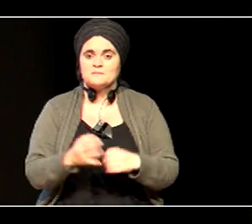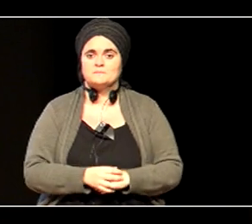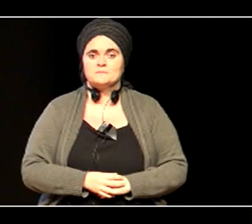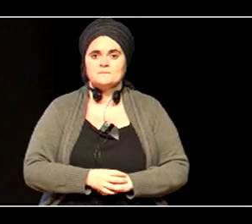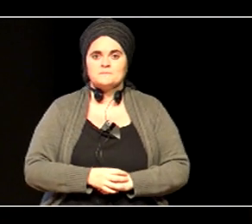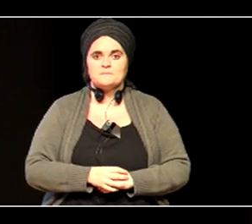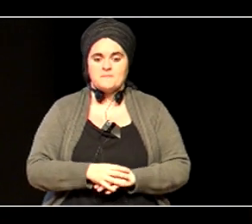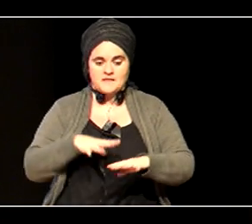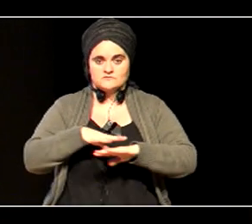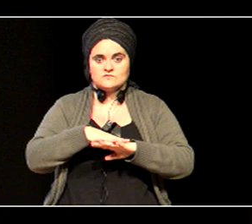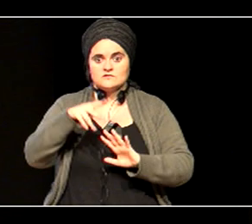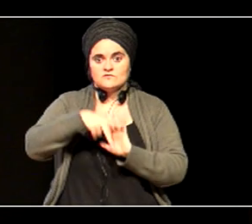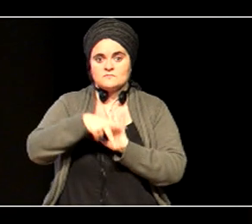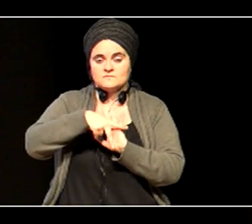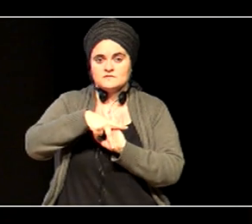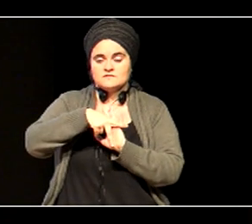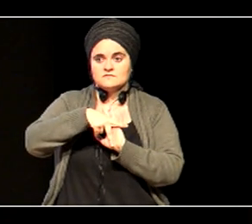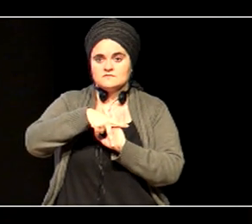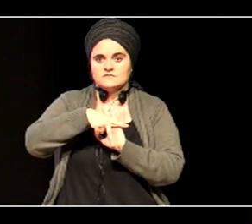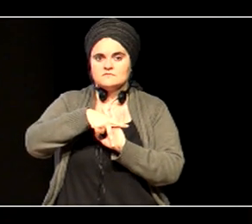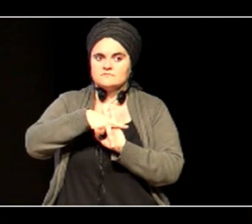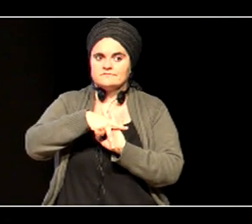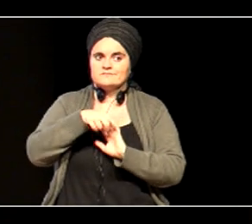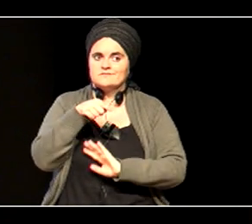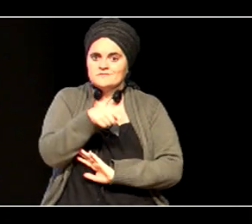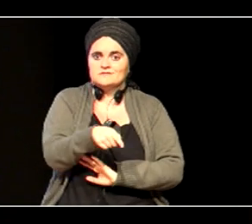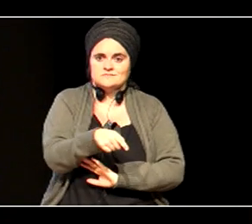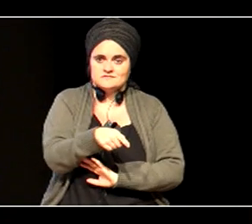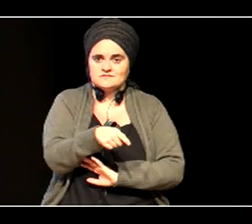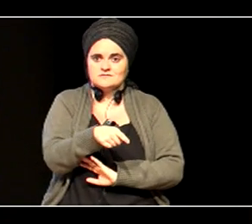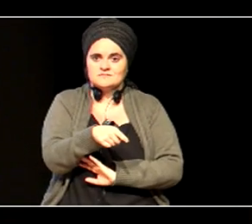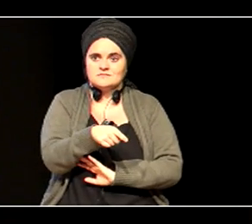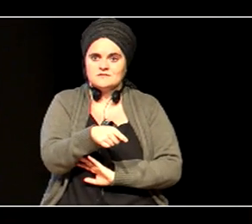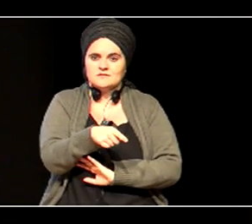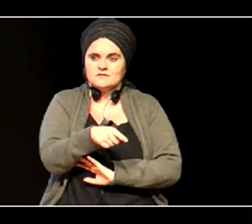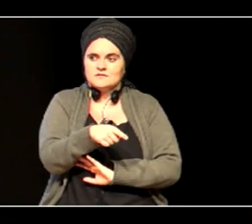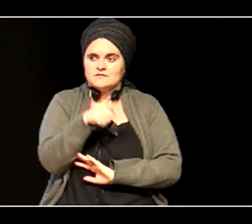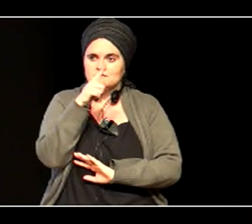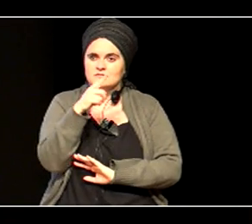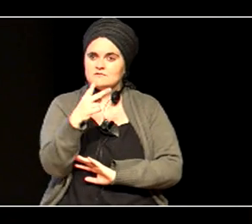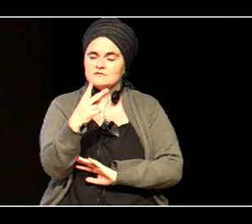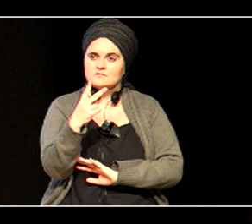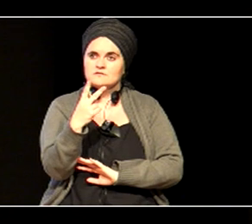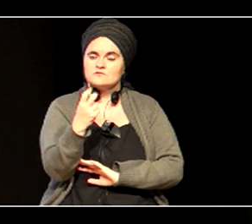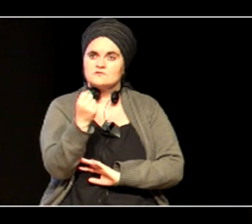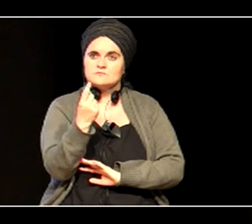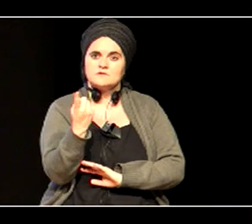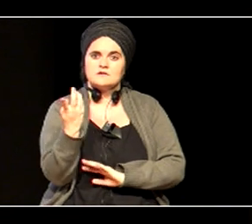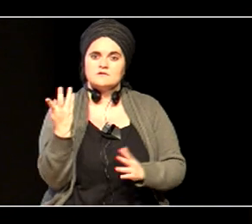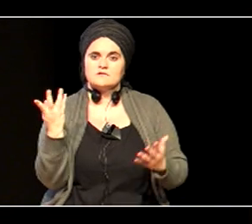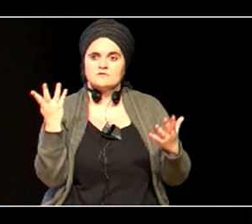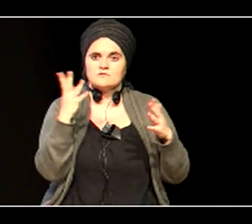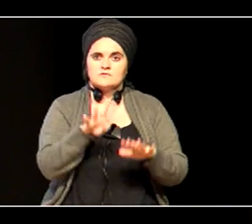normatiboaz, nahi dotez, badaukagu, ondino, bi milan, bederatzire, undalaraugeta,